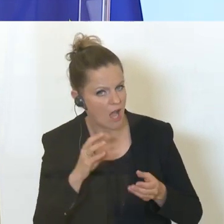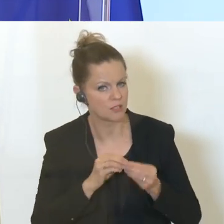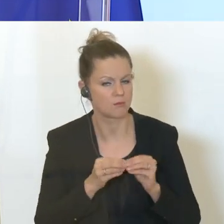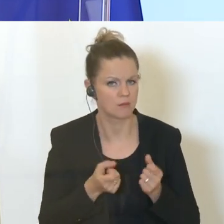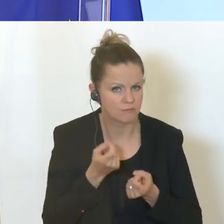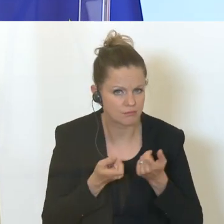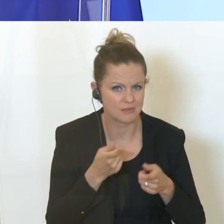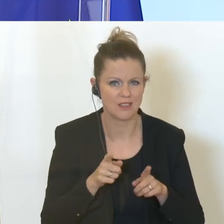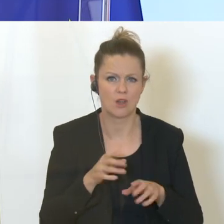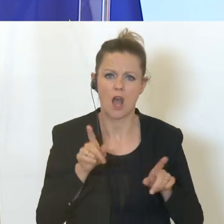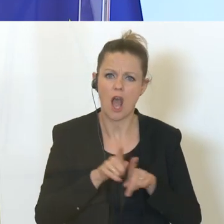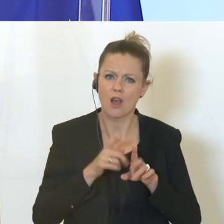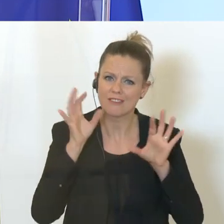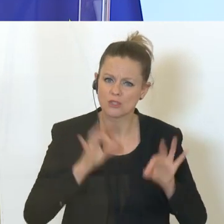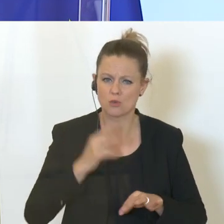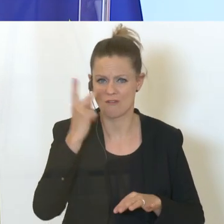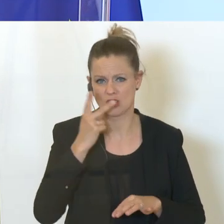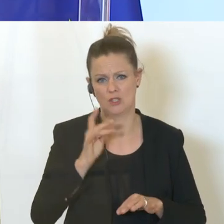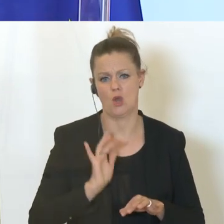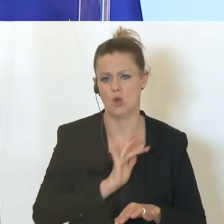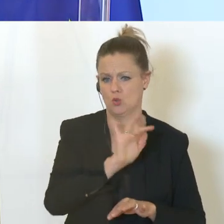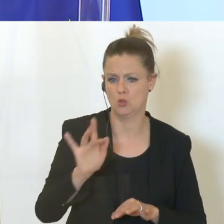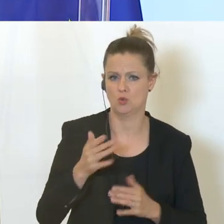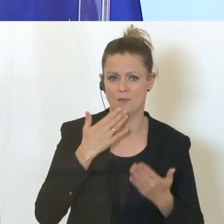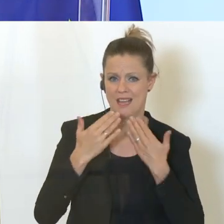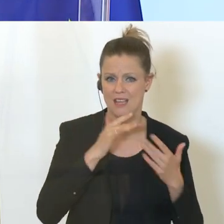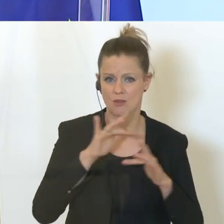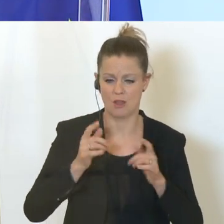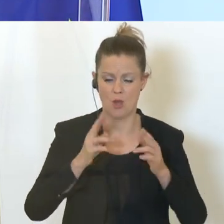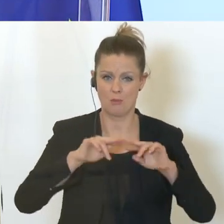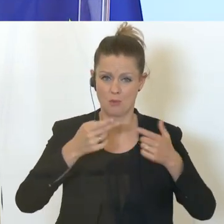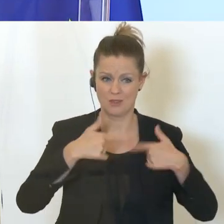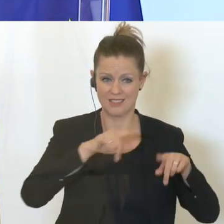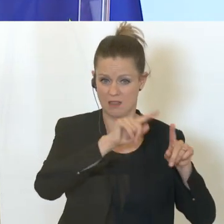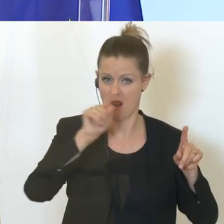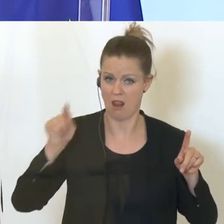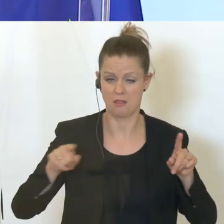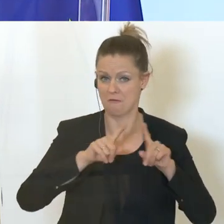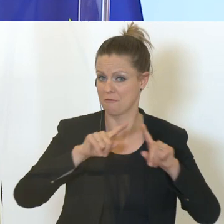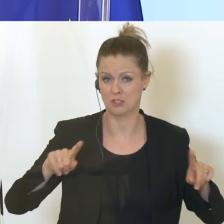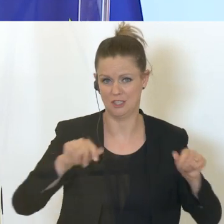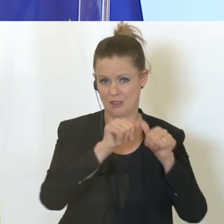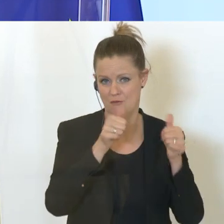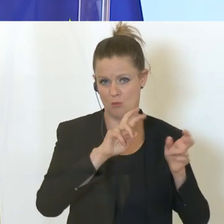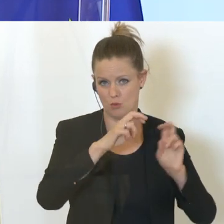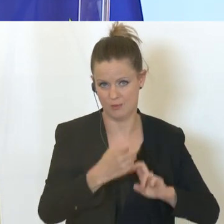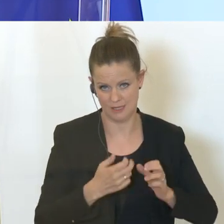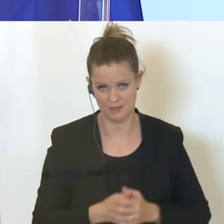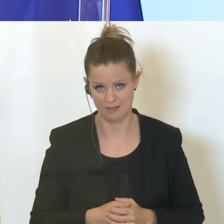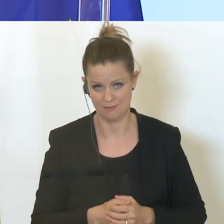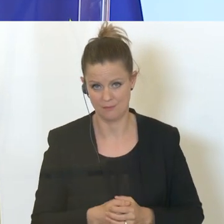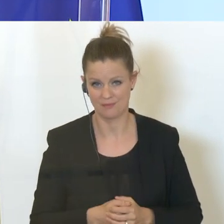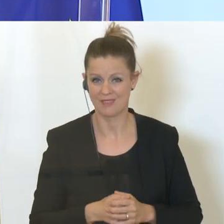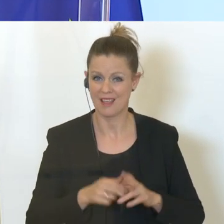versuchen zu verstehen und auch hier Beratungen geben, die in den Bundesländern verschieden ausgelebt werden. Und falls es zur